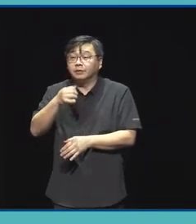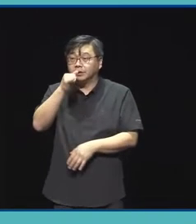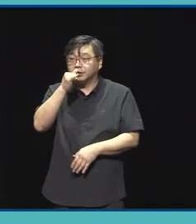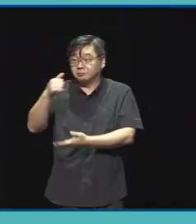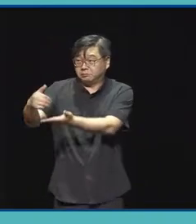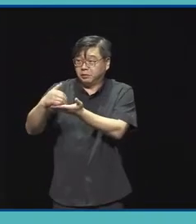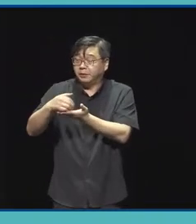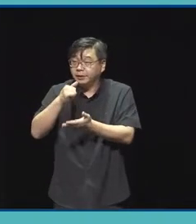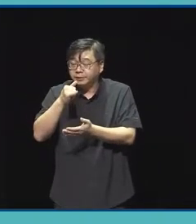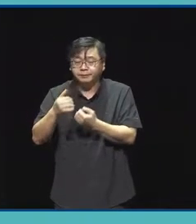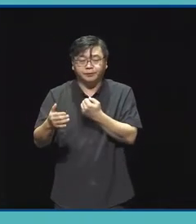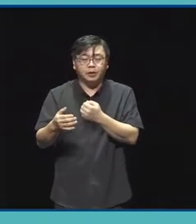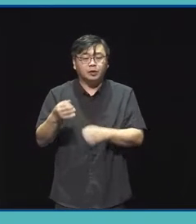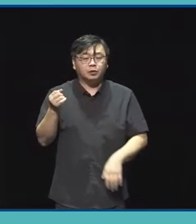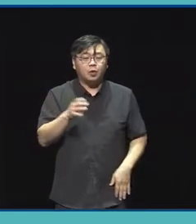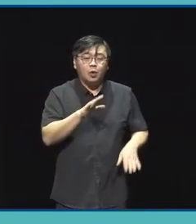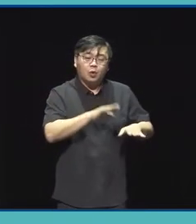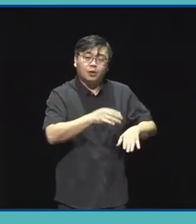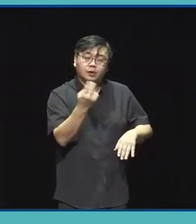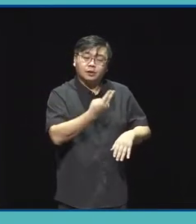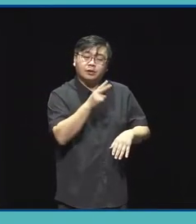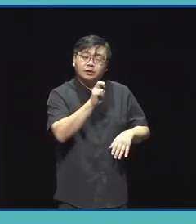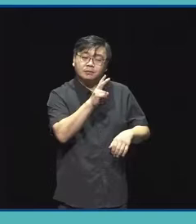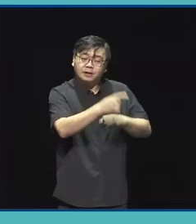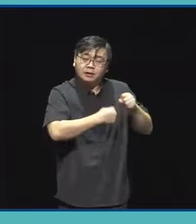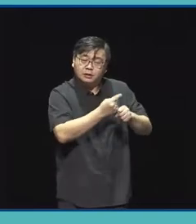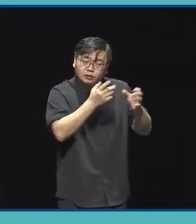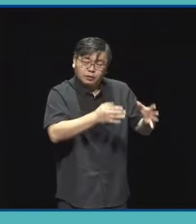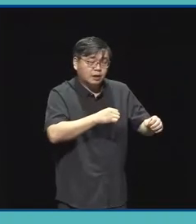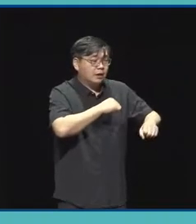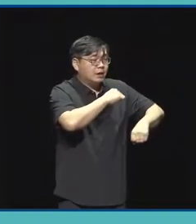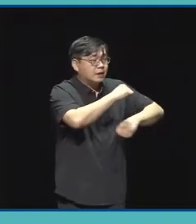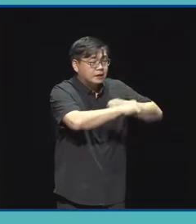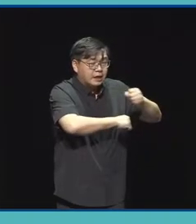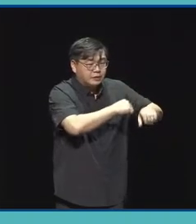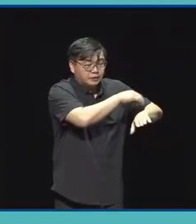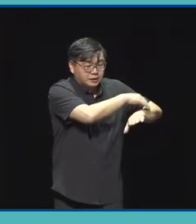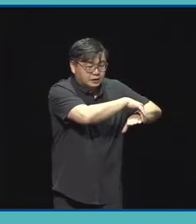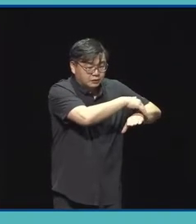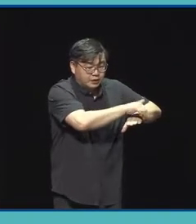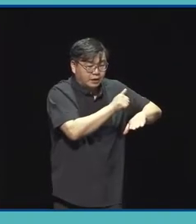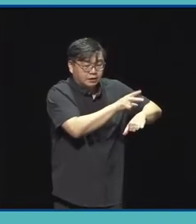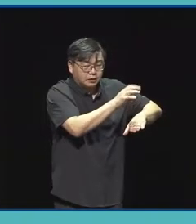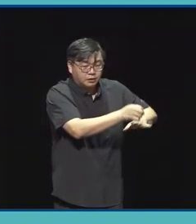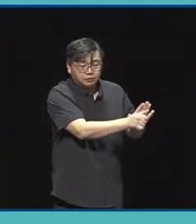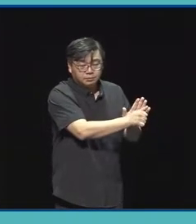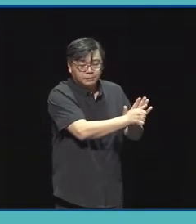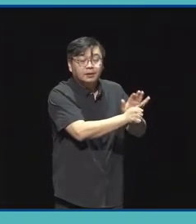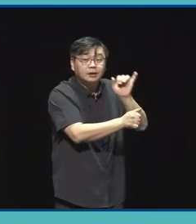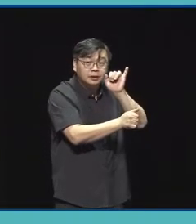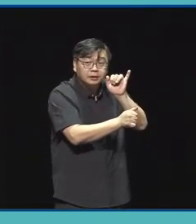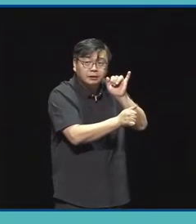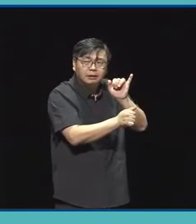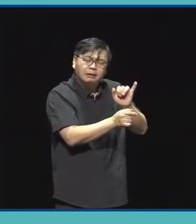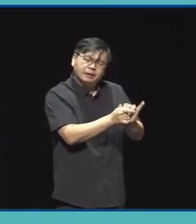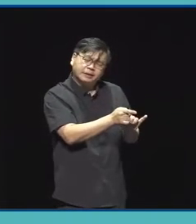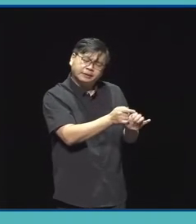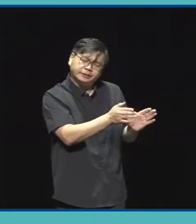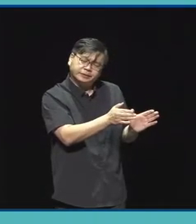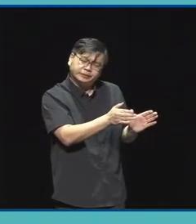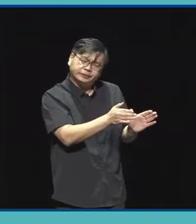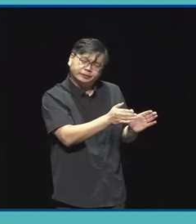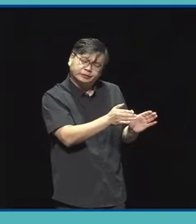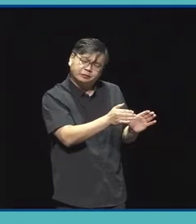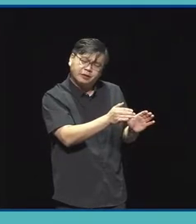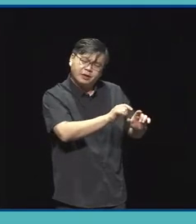22년 같은 경우는 저희가 자유기획형 과정으로 하나로 사업을 열었는데 그러다 보니 조금 저희가 기대한